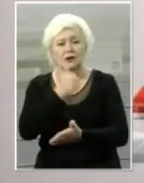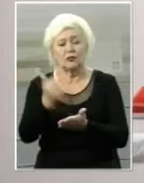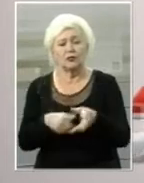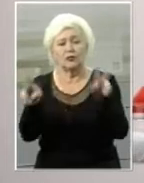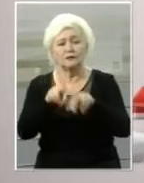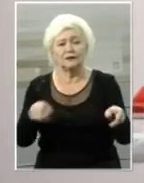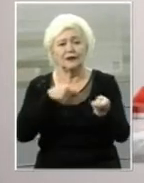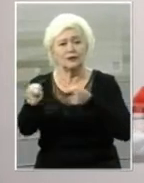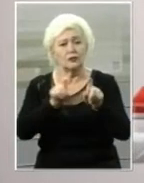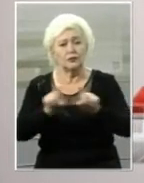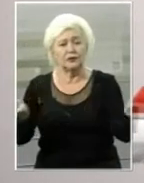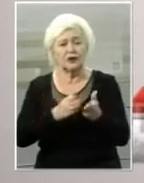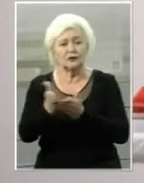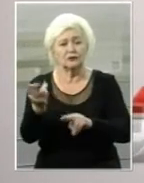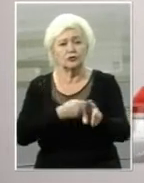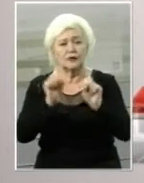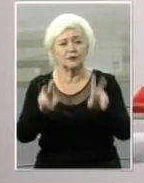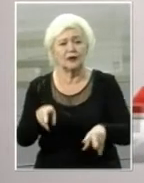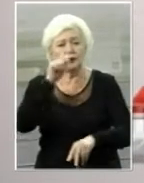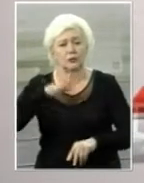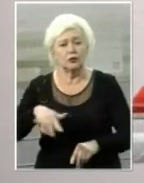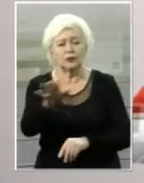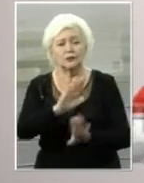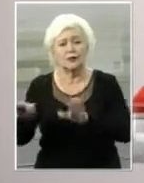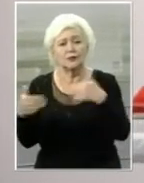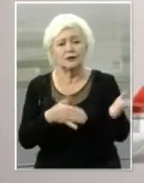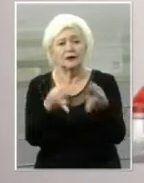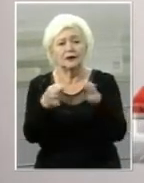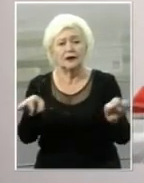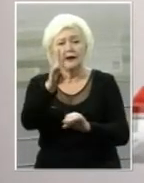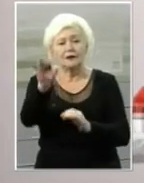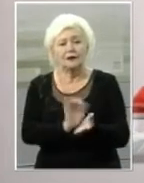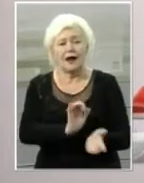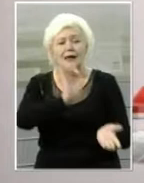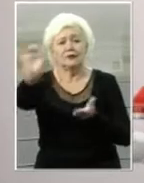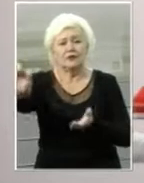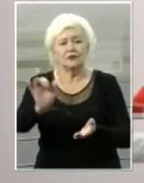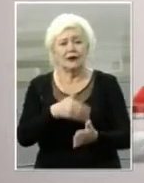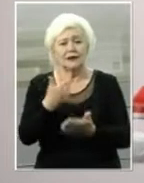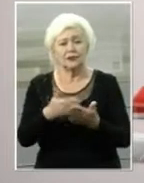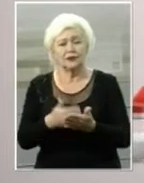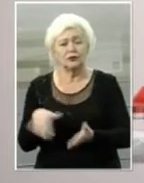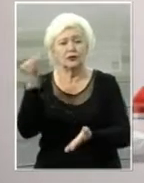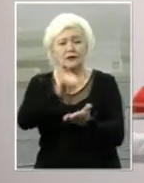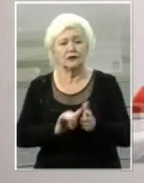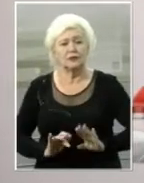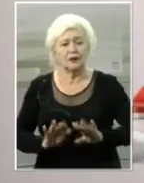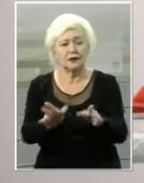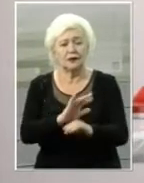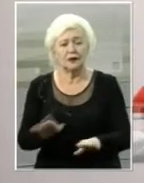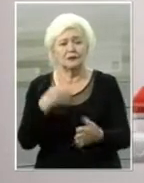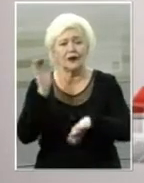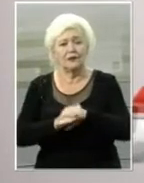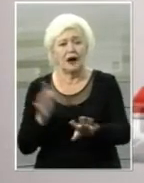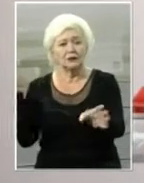слідчого управління СБУ про надання дозволу на етапування підозрюваного у кримінальному провадженні за